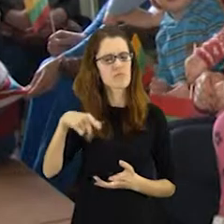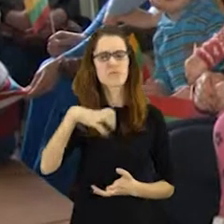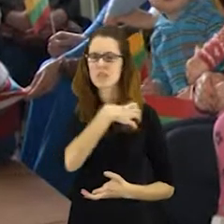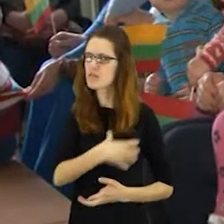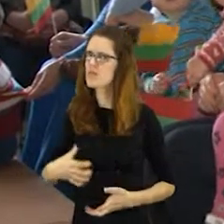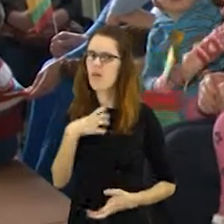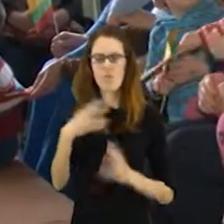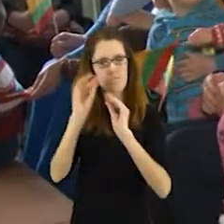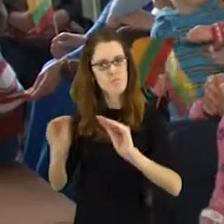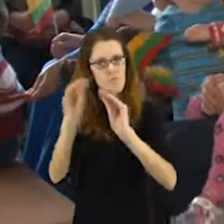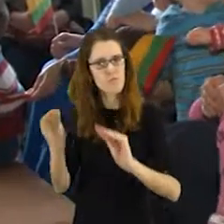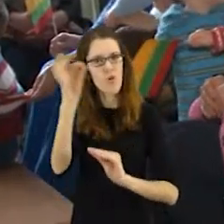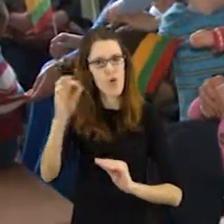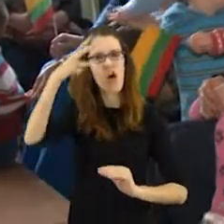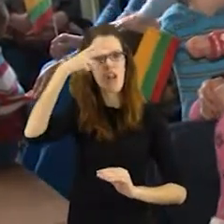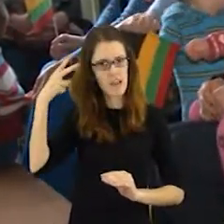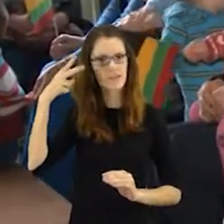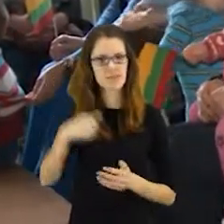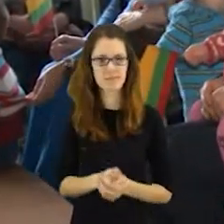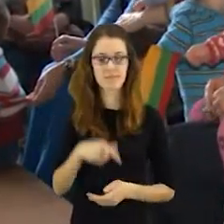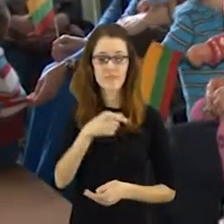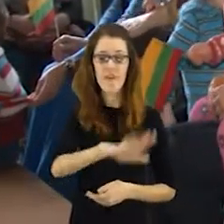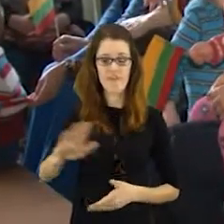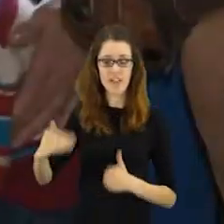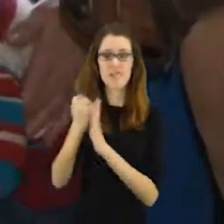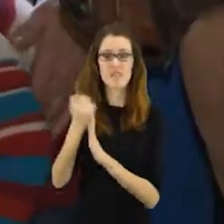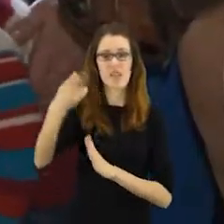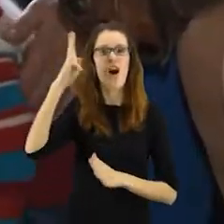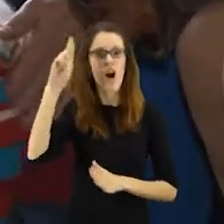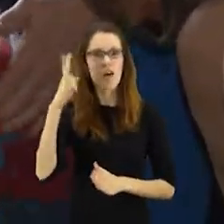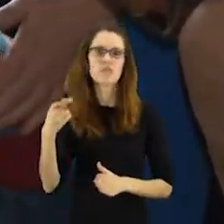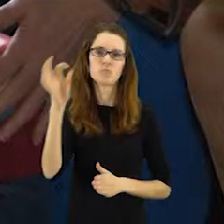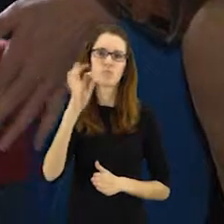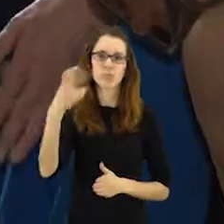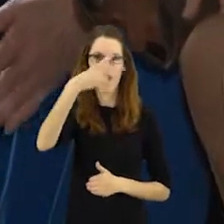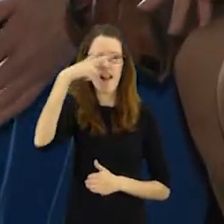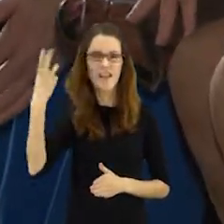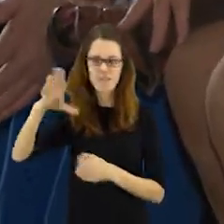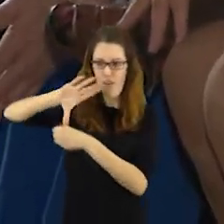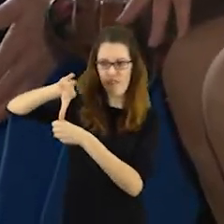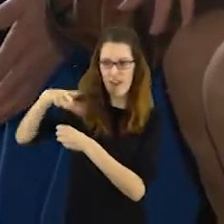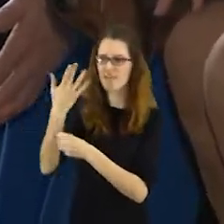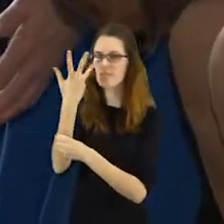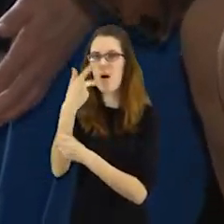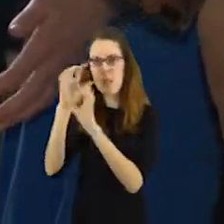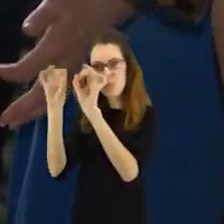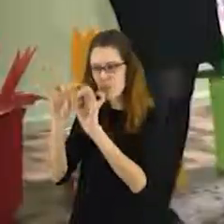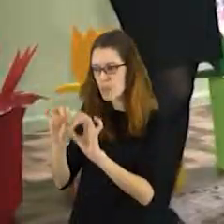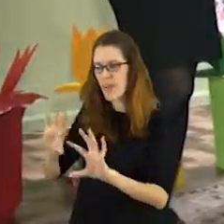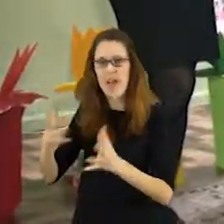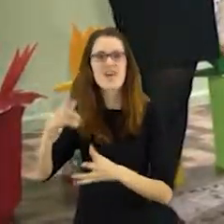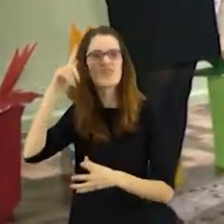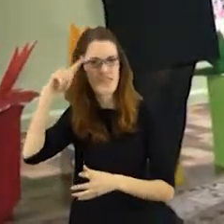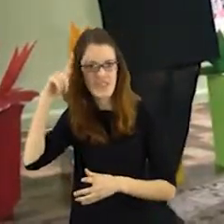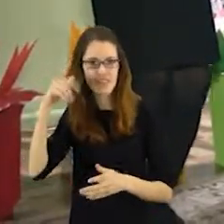gyventojai dar maži, bet didesnieji jau žino, kas yra Lietuvos vėliava, kokios jos spalvos. Stengiamas į vaikams lengvą formą per